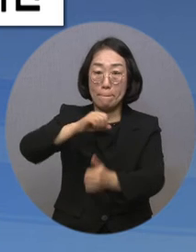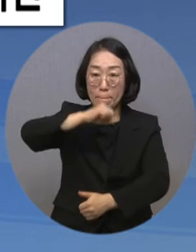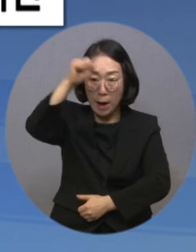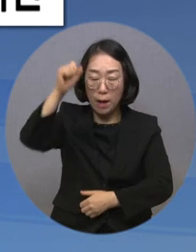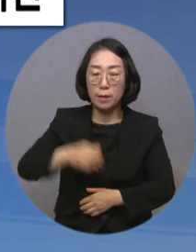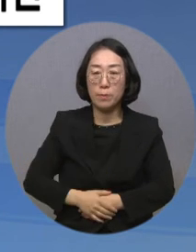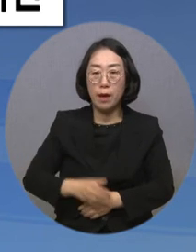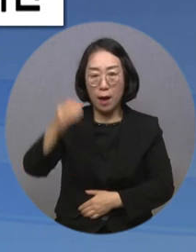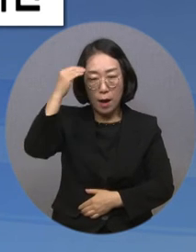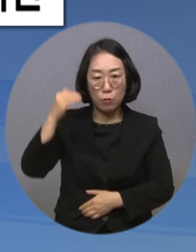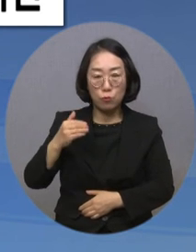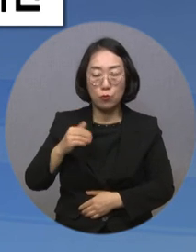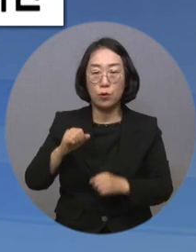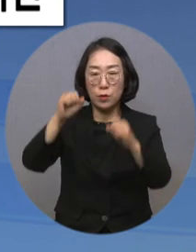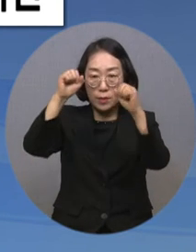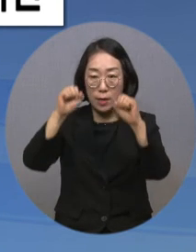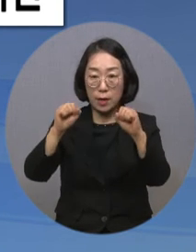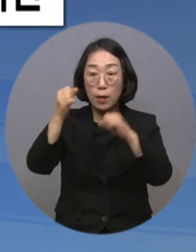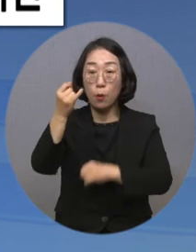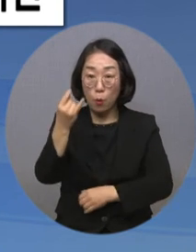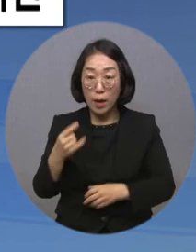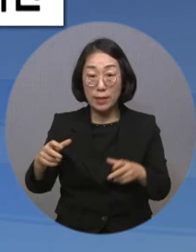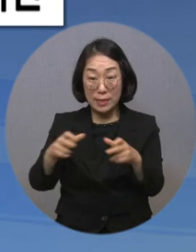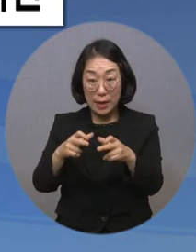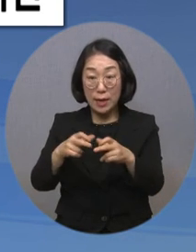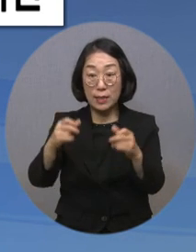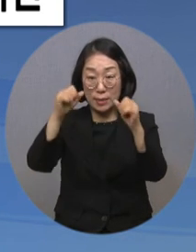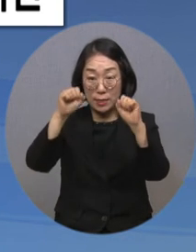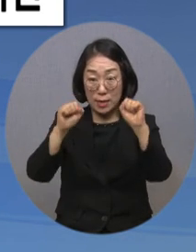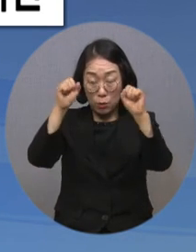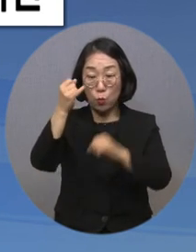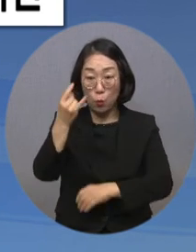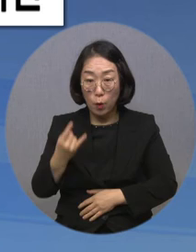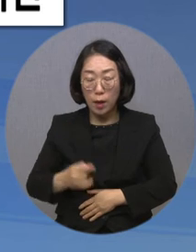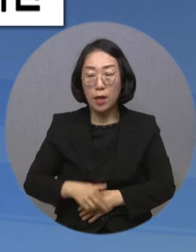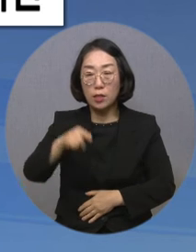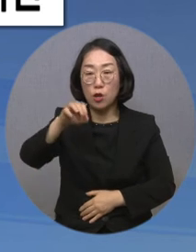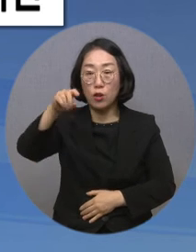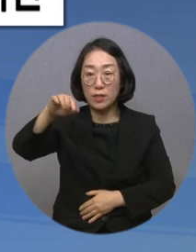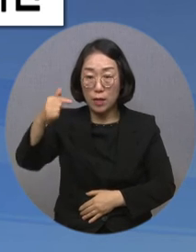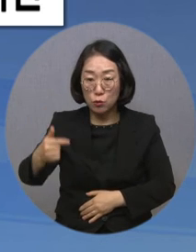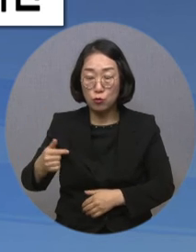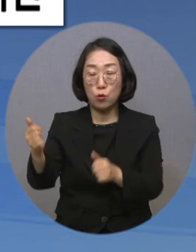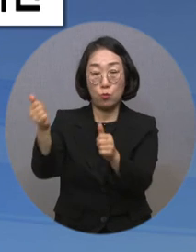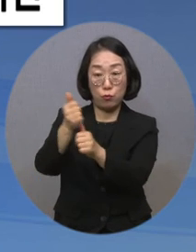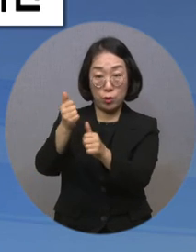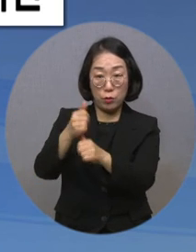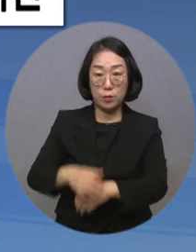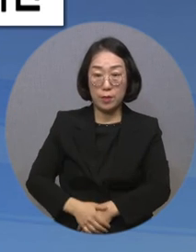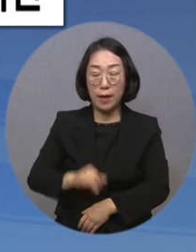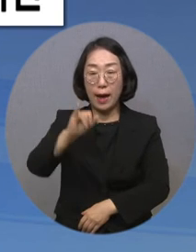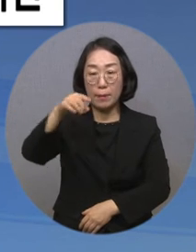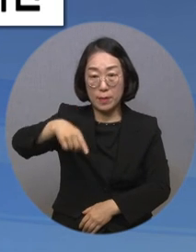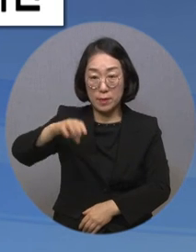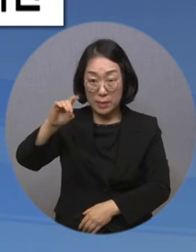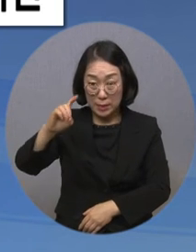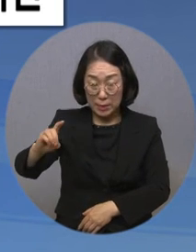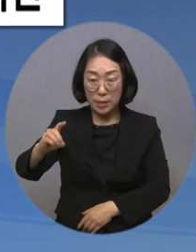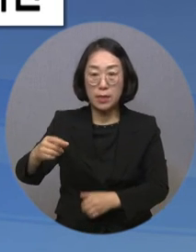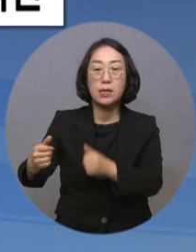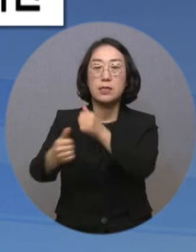대한장애인체육회는 대한장애인체육회 정재준 부회장이 IPC 집행위원에 당선됐다고 밝혔습니다.